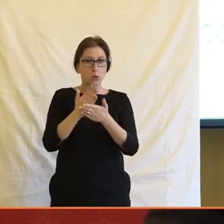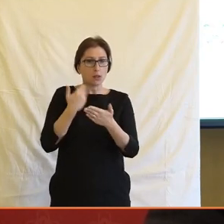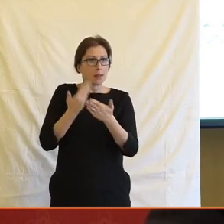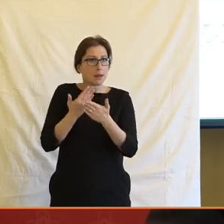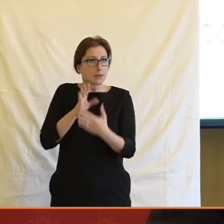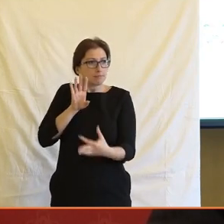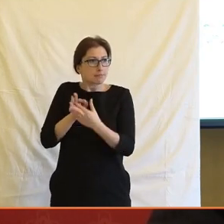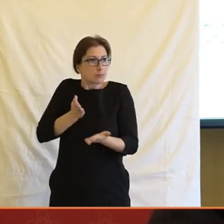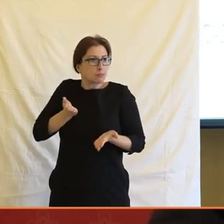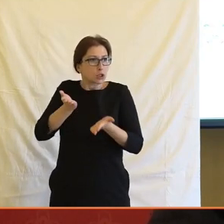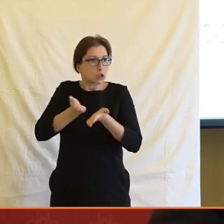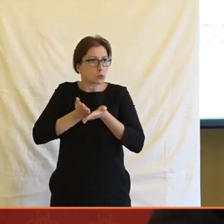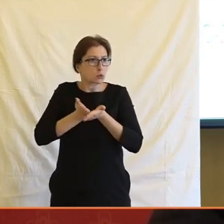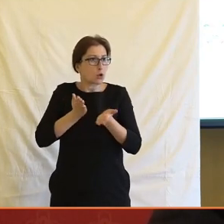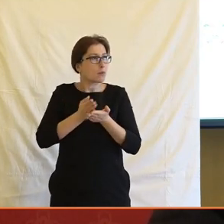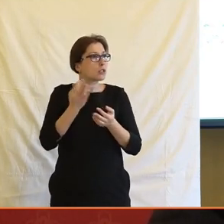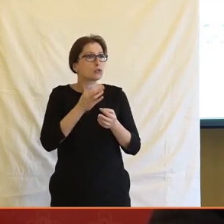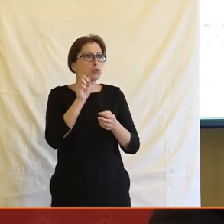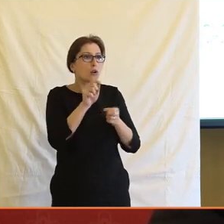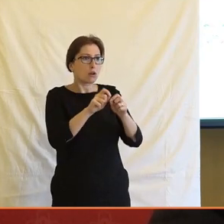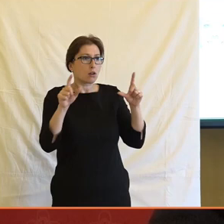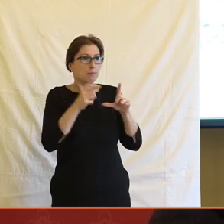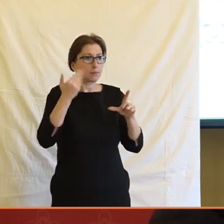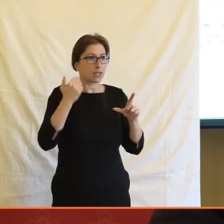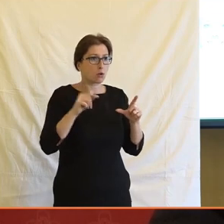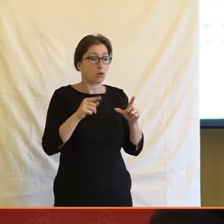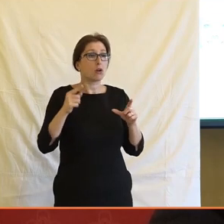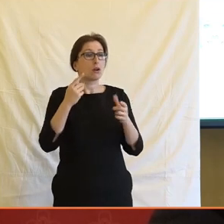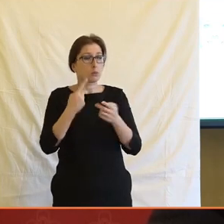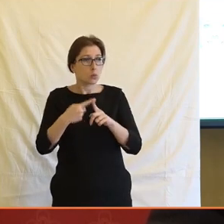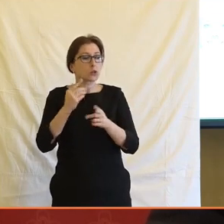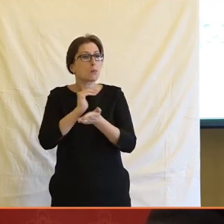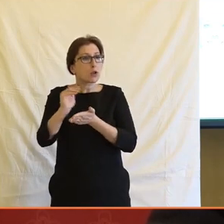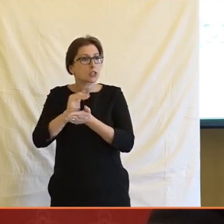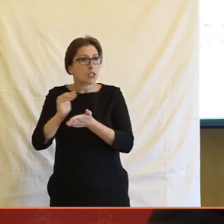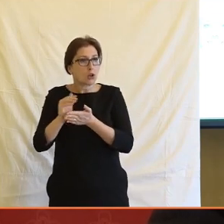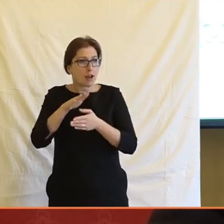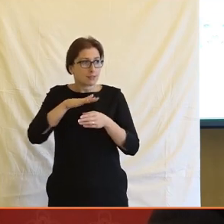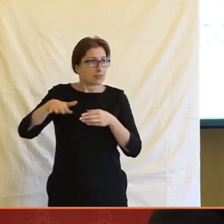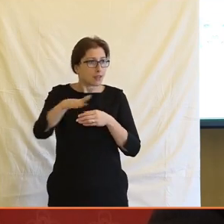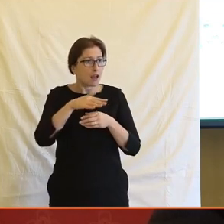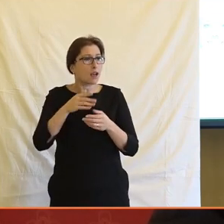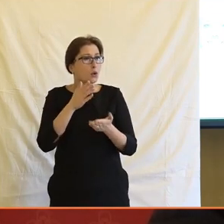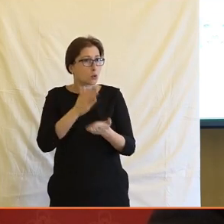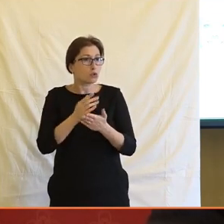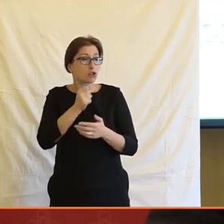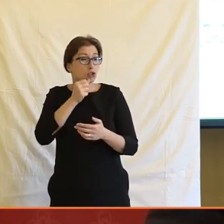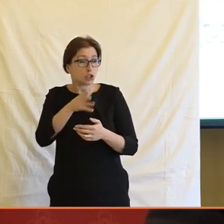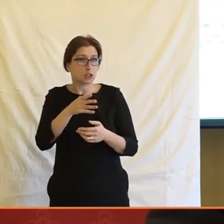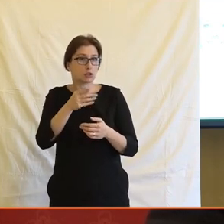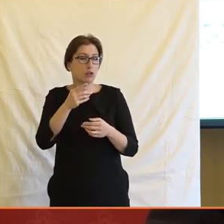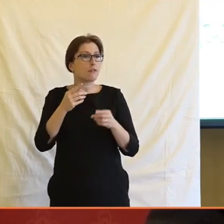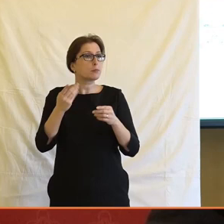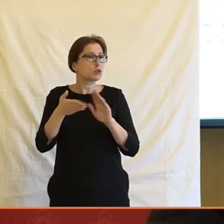tak my jsme hodně odkázaní na to, co nám vykážou ty poskytovatele těch platform, který mají tendenci nadsazovat ty své čísla. V